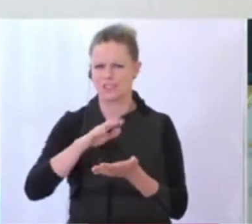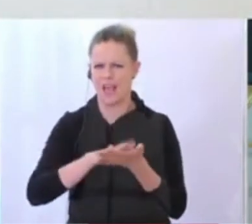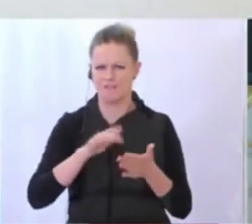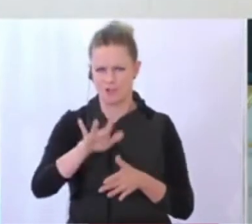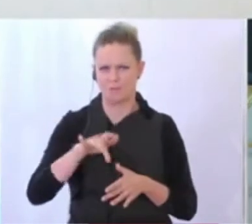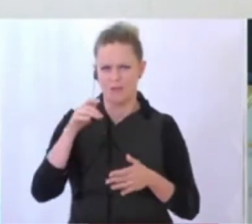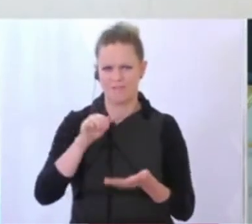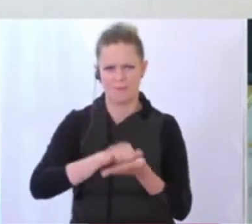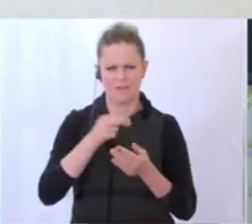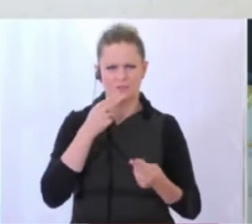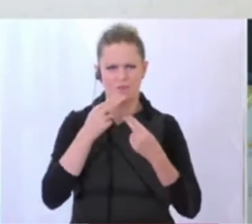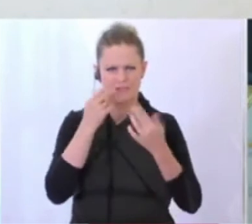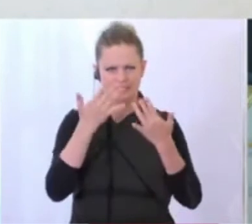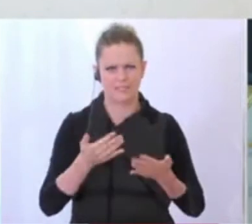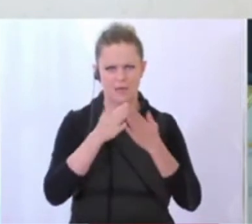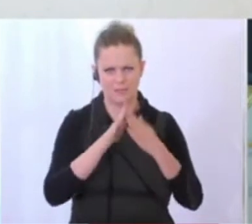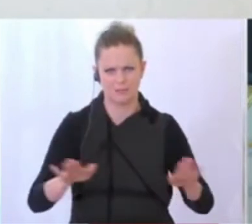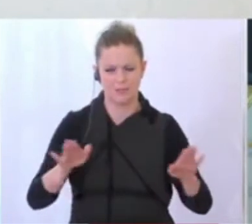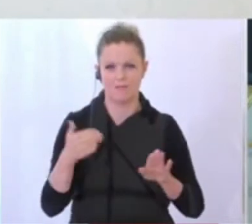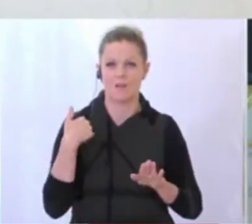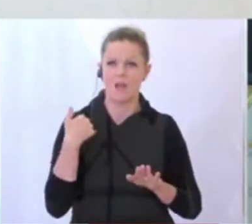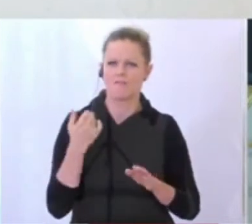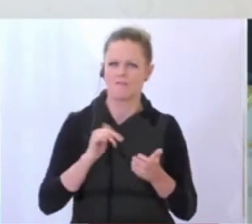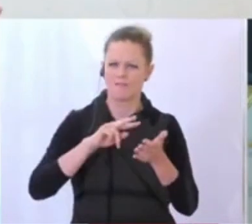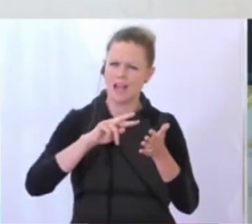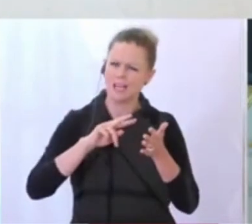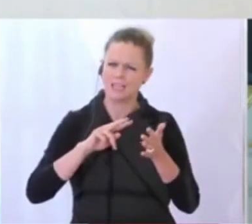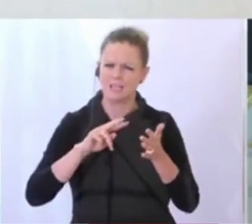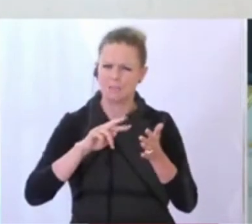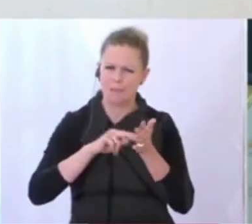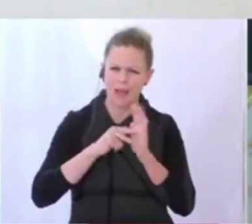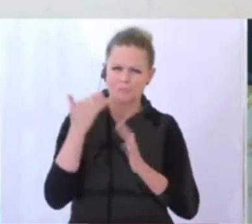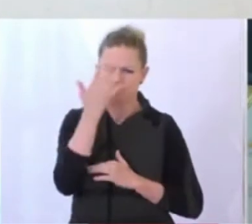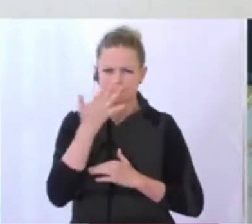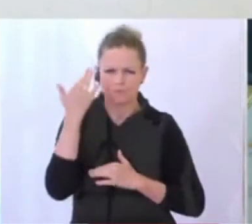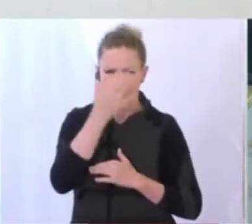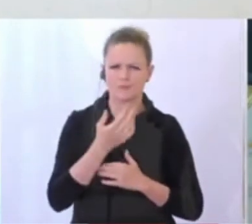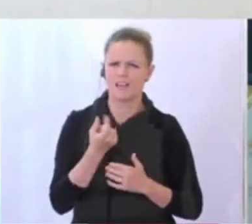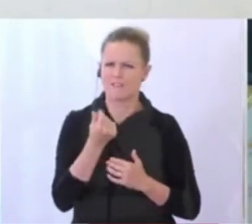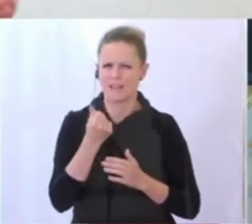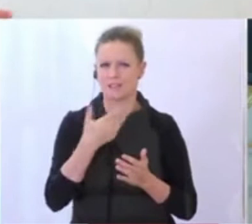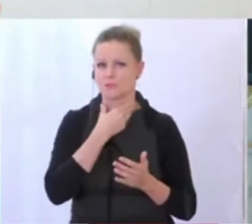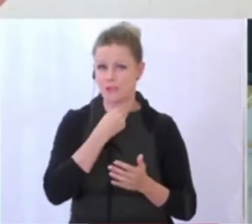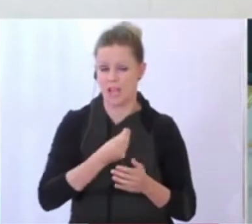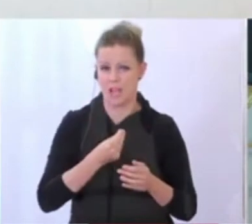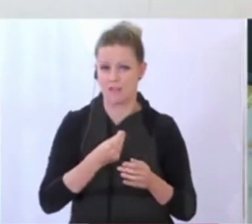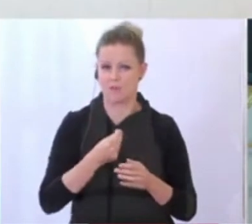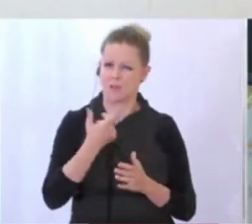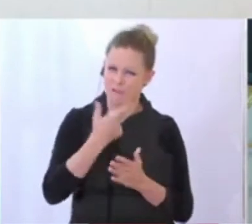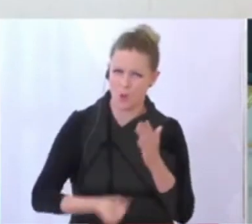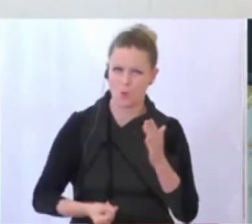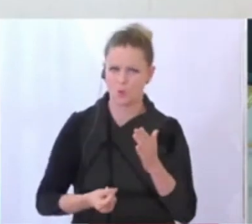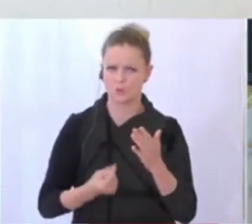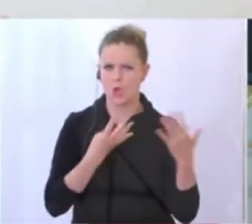Pressekonferenz Zahlen präsentiert, wo sie davon ausgehen, dass im günstigsten Fall der Finanzbedarf bzw. der Entgang